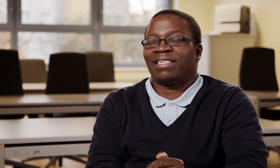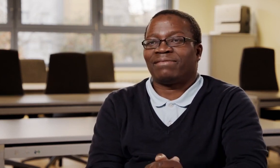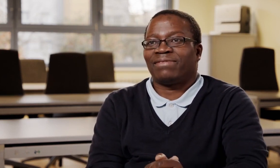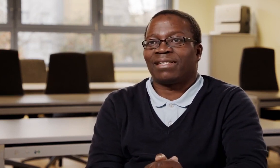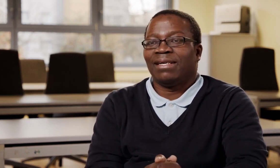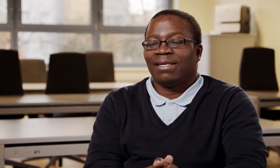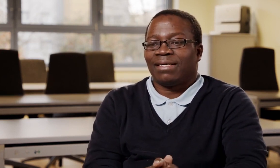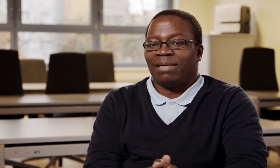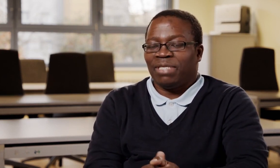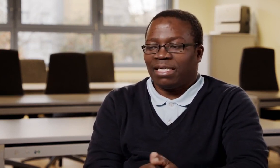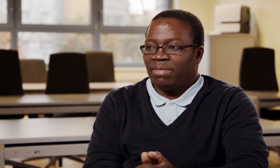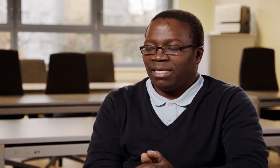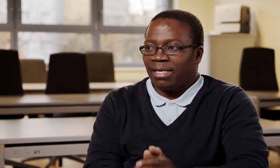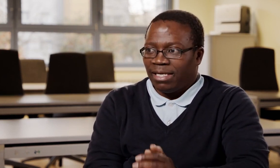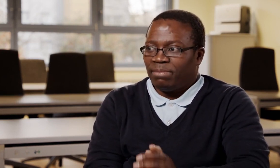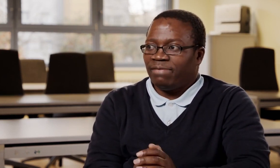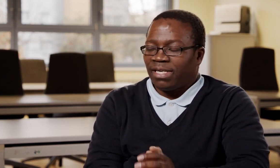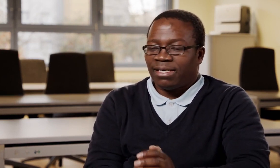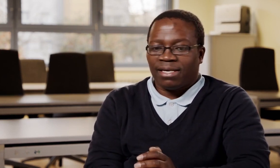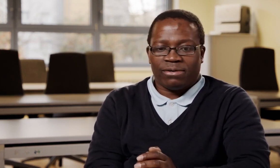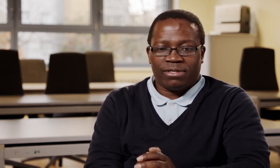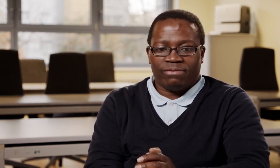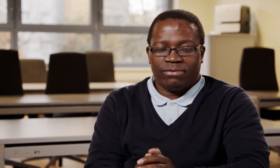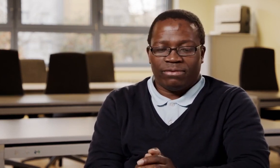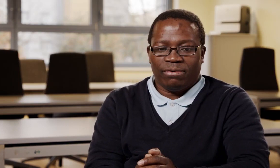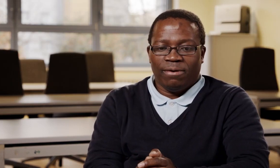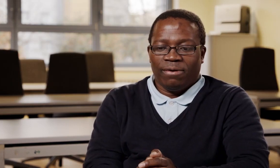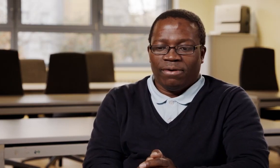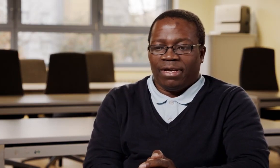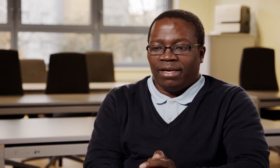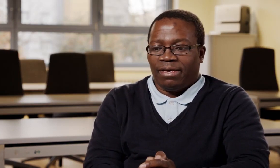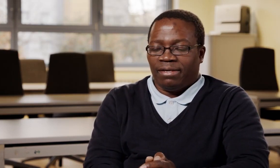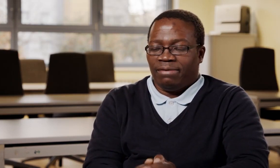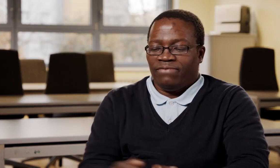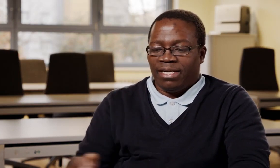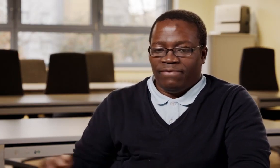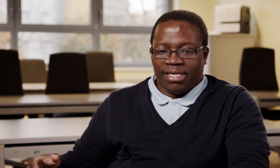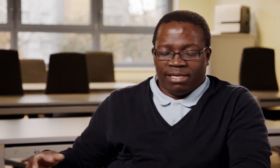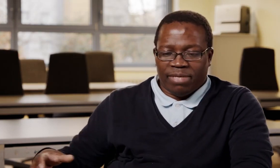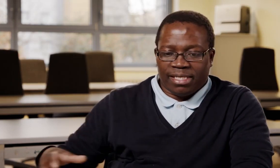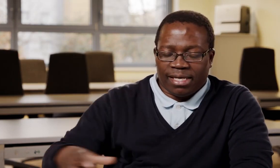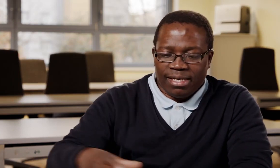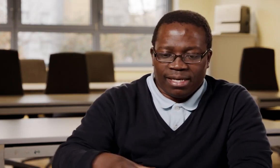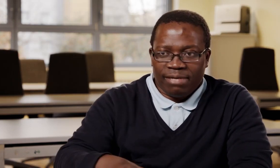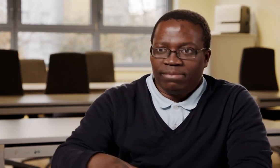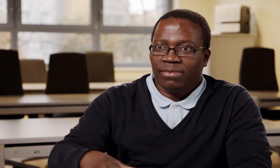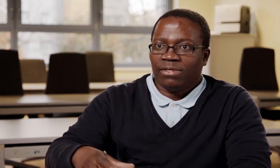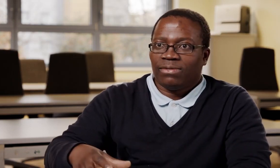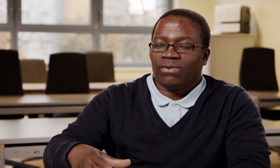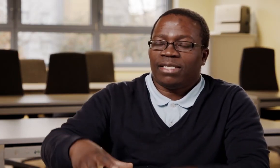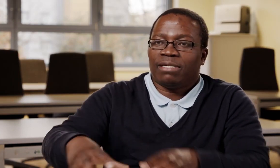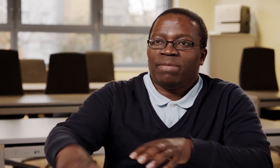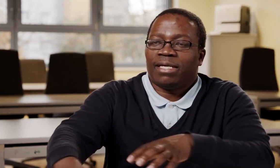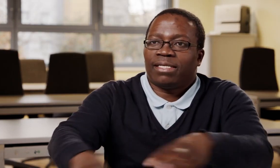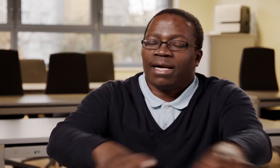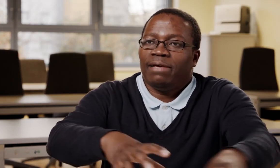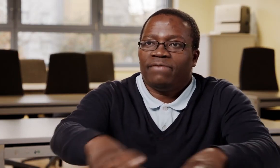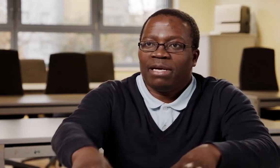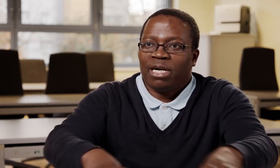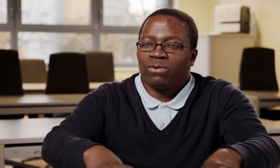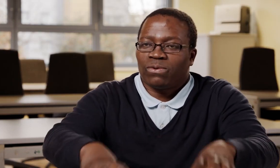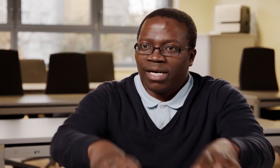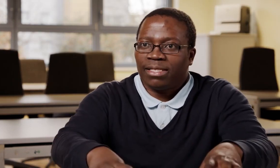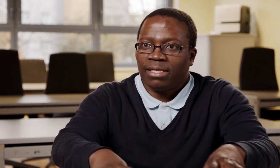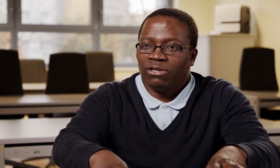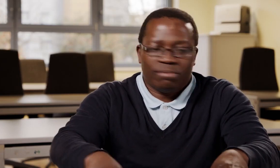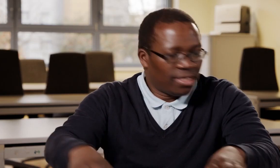Mangelwirtschaft war. Aber ich habe erlebt in Werniger Rote, wo eine Vietnamesin reinkam und hat mehr als drei,